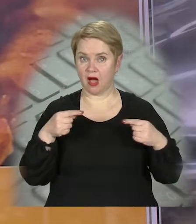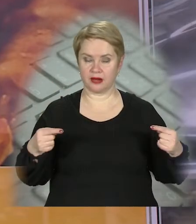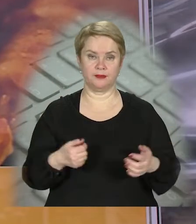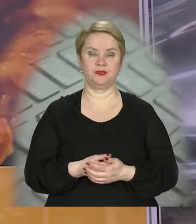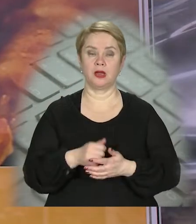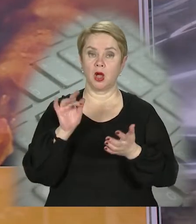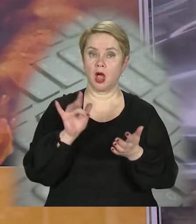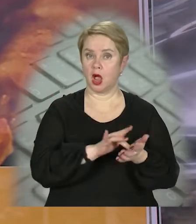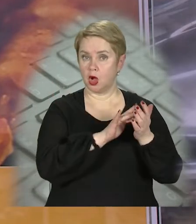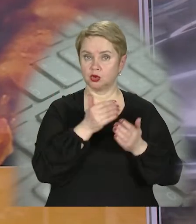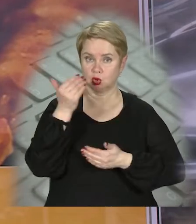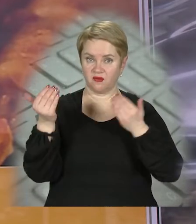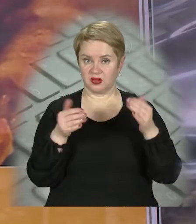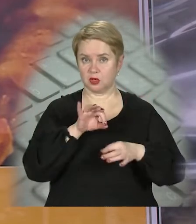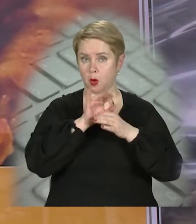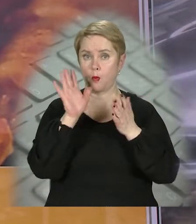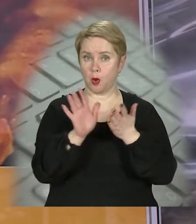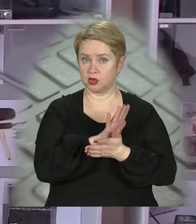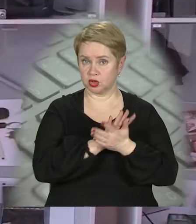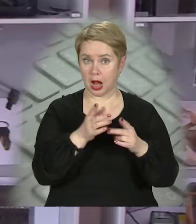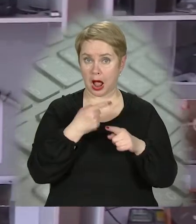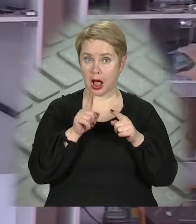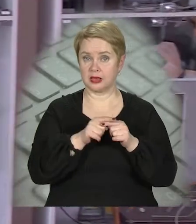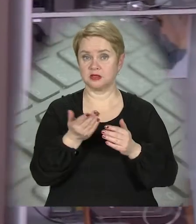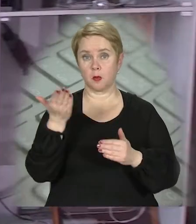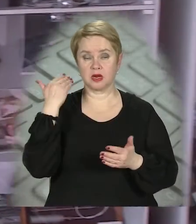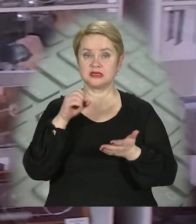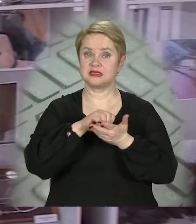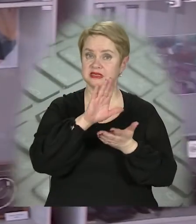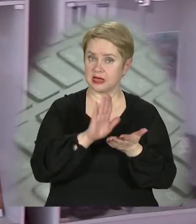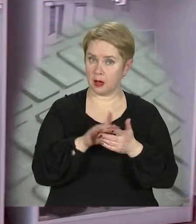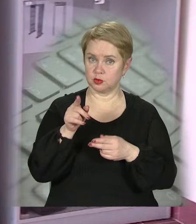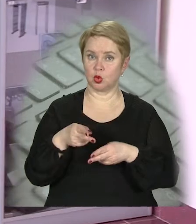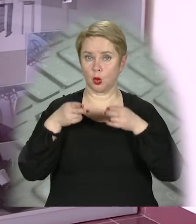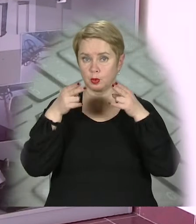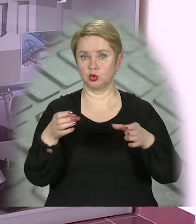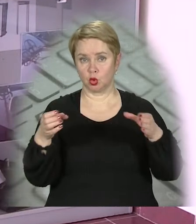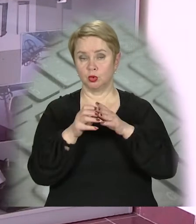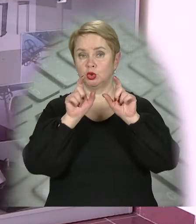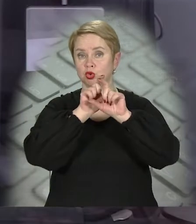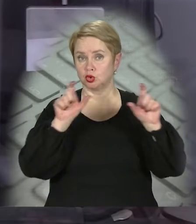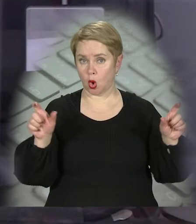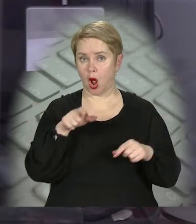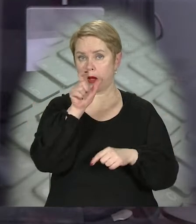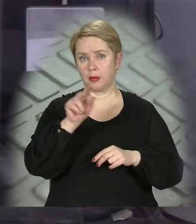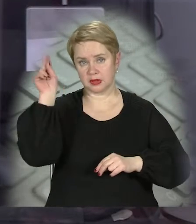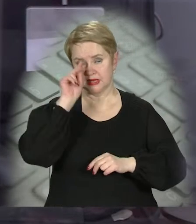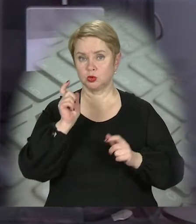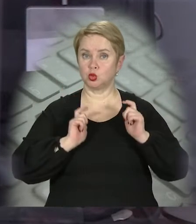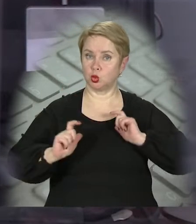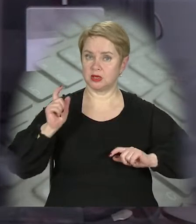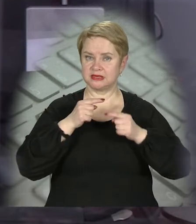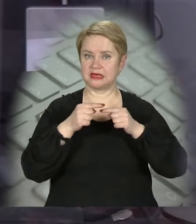Екскурсію виставкою проводять безкоштовно, але за попереднім записом сюди приїздять групи школярів, абітурієнтів та